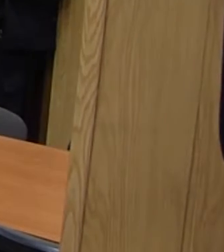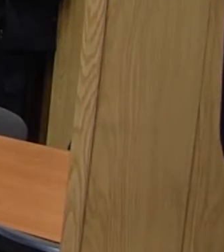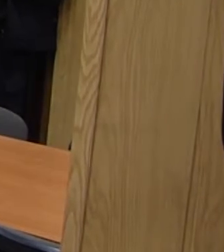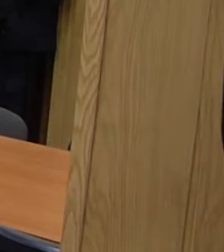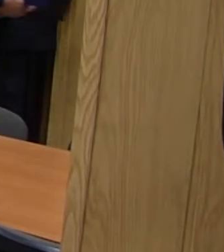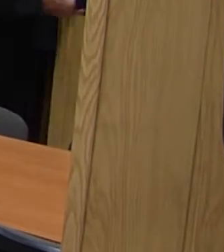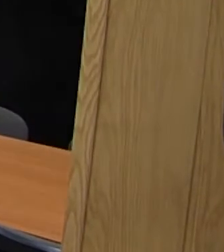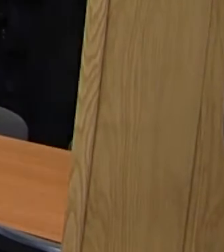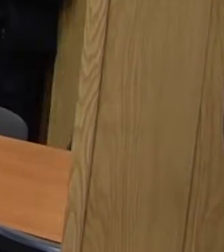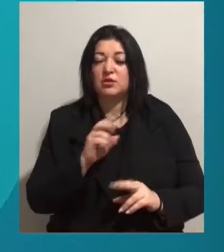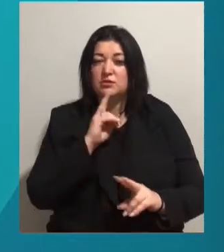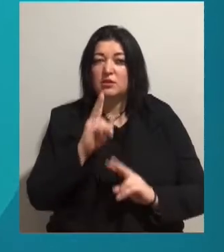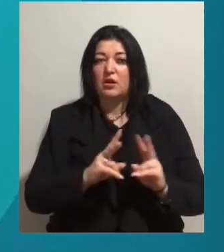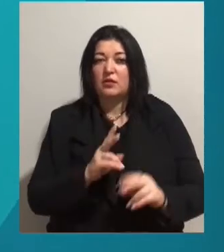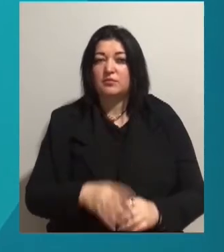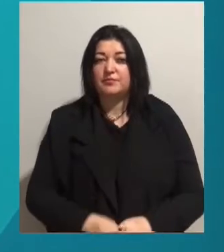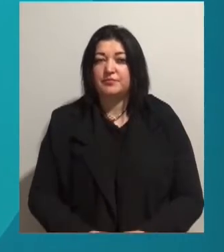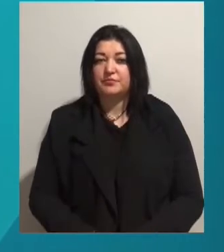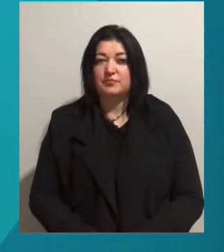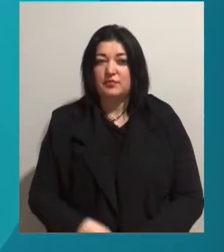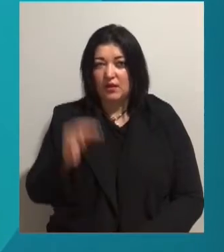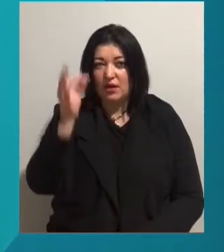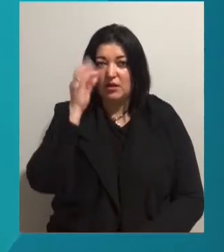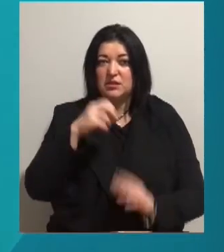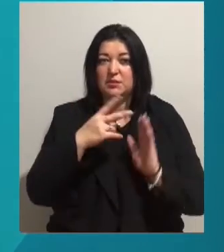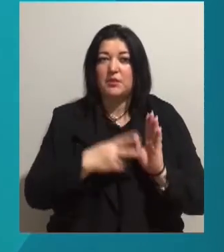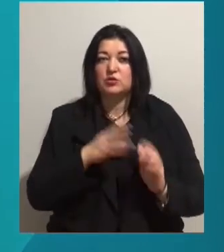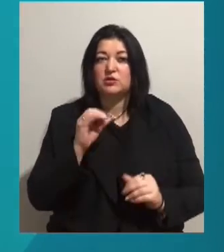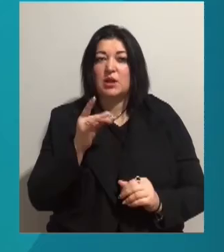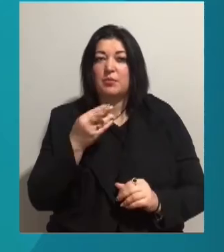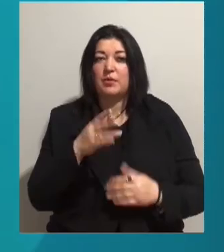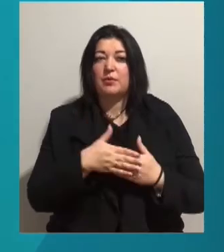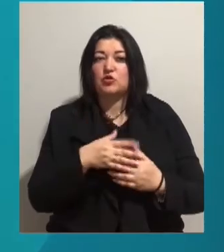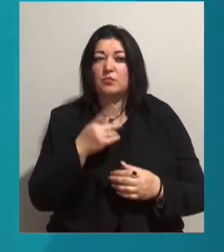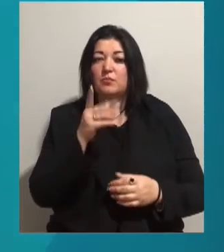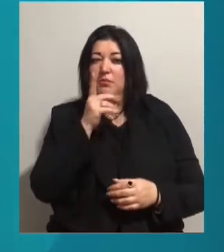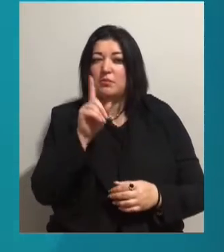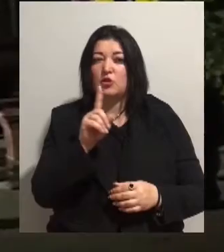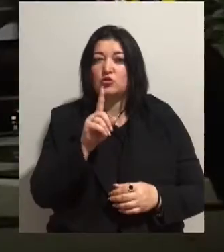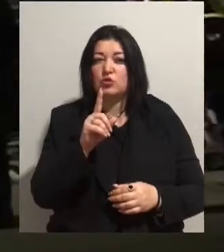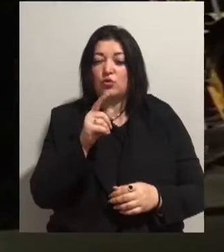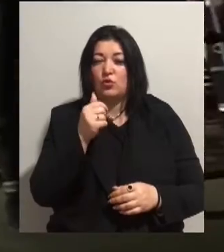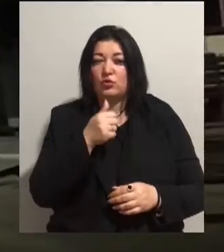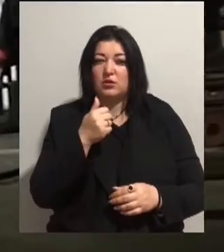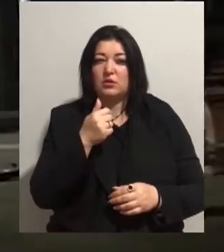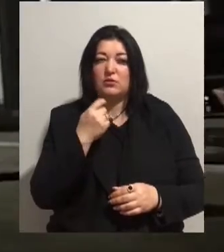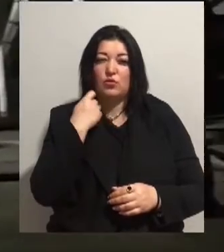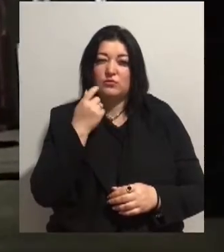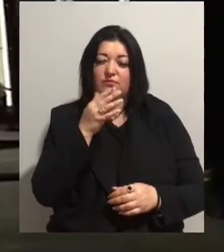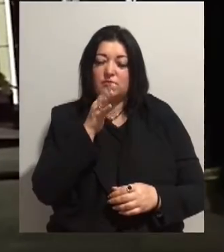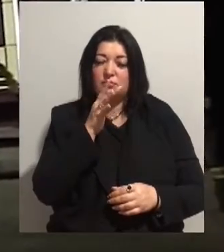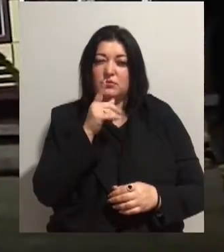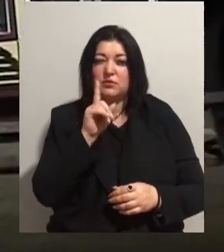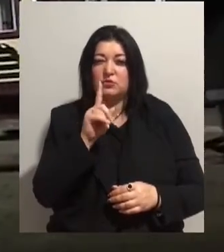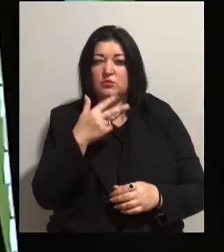листопада. Нагадаємо, 17 серпня близько першої години 30 хвили ночі в готелі «Токіо Старшого» на